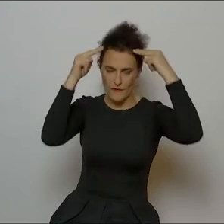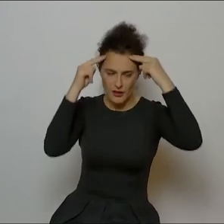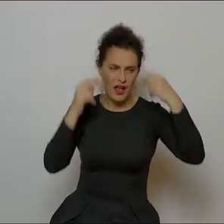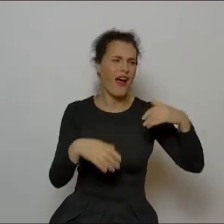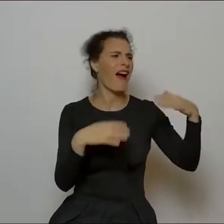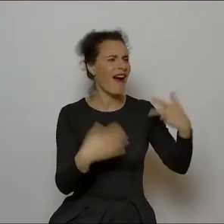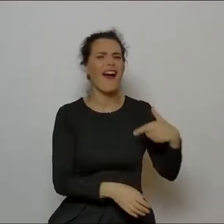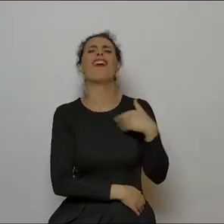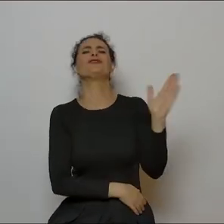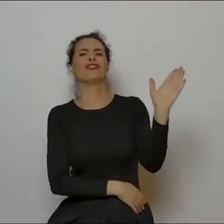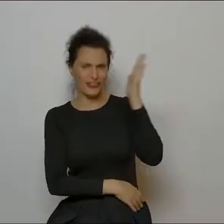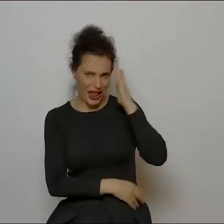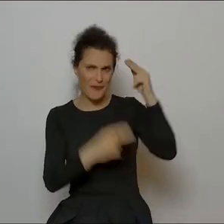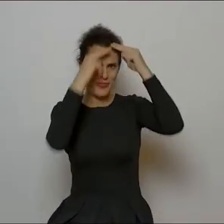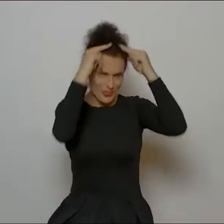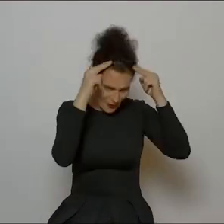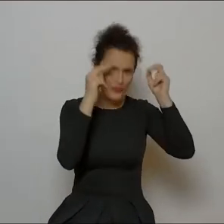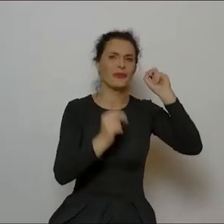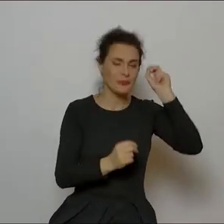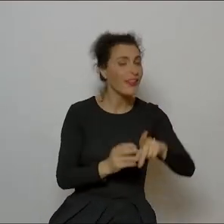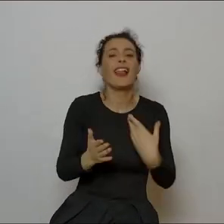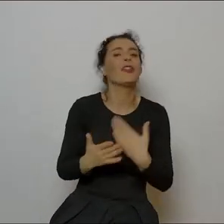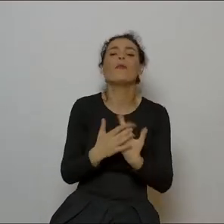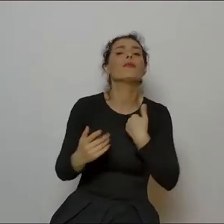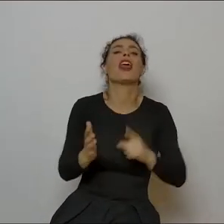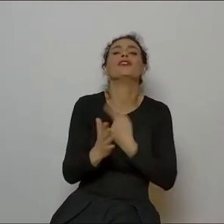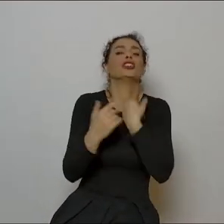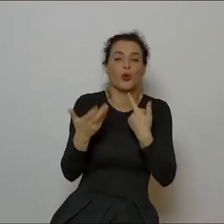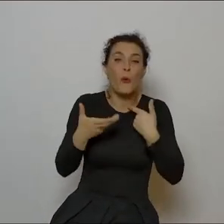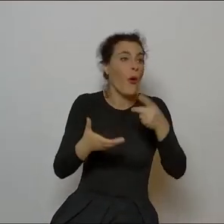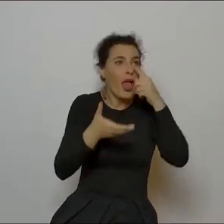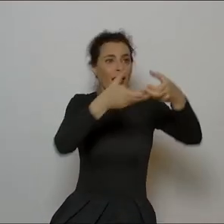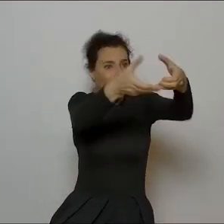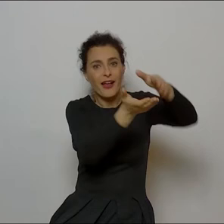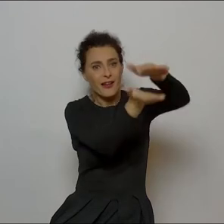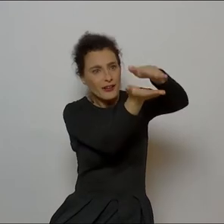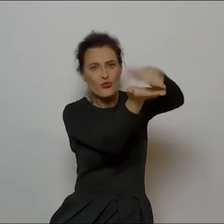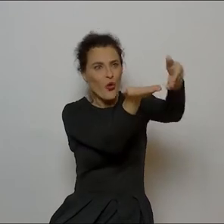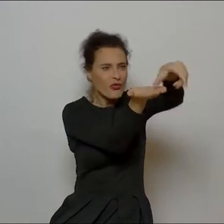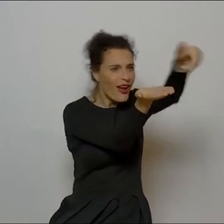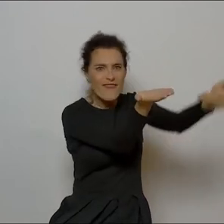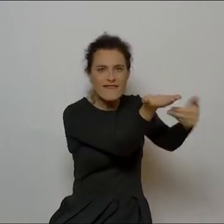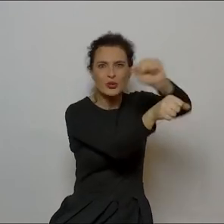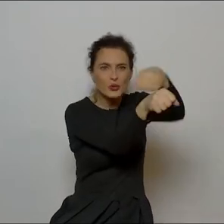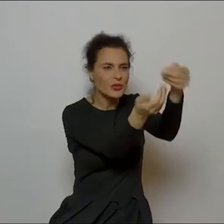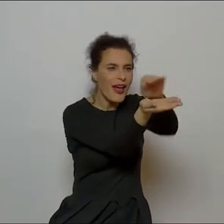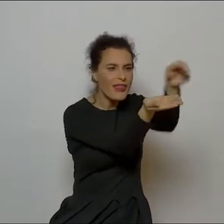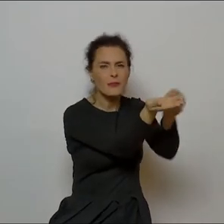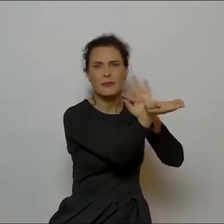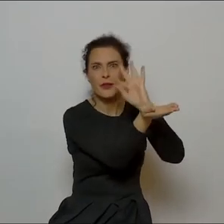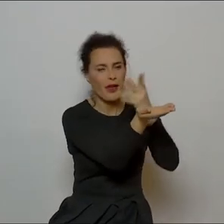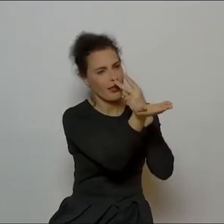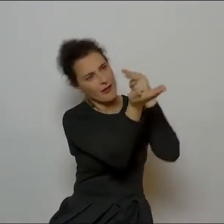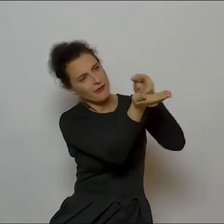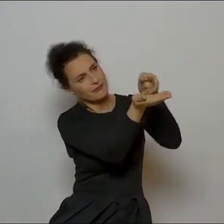jakbym miała powiedzieć, o pierwszym spotkań z Norwidem, to było ono właśnie takie wzrokowe. W skórzanej, przepięknej